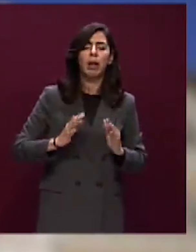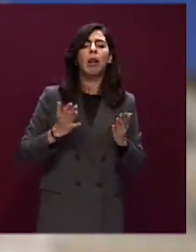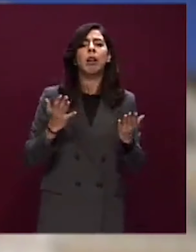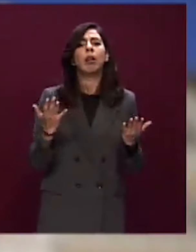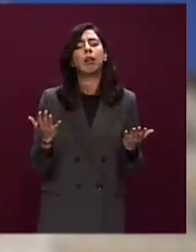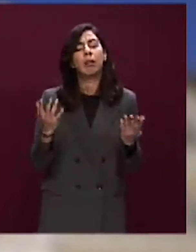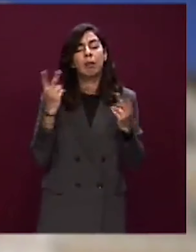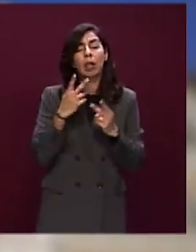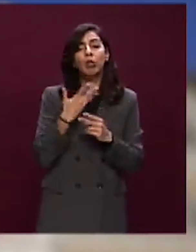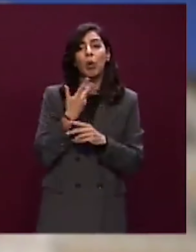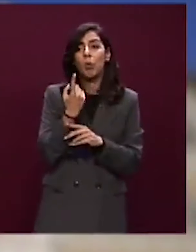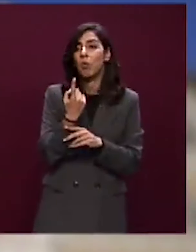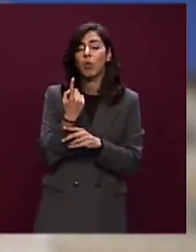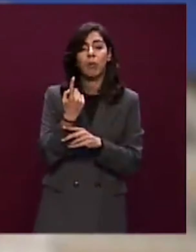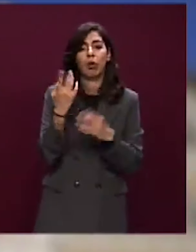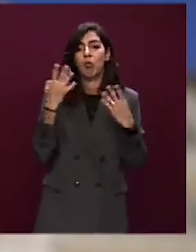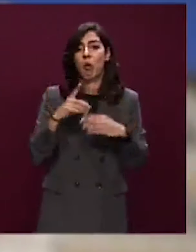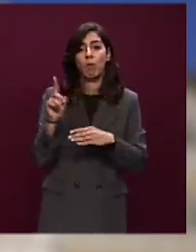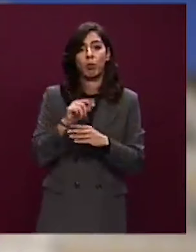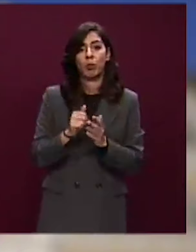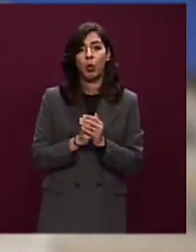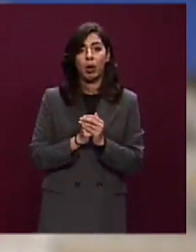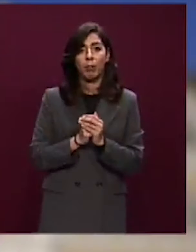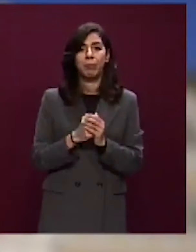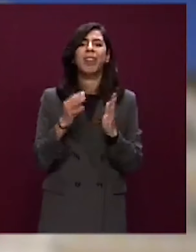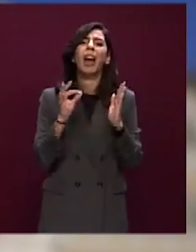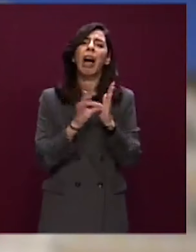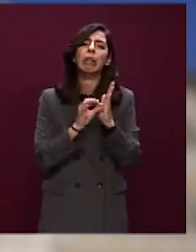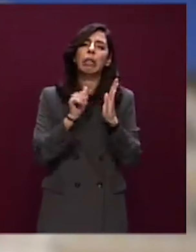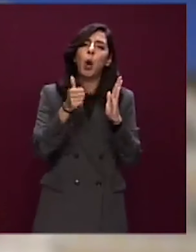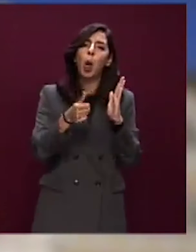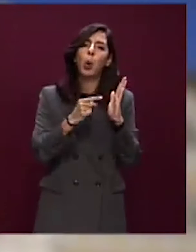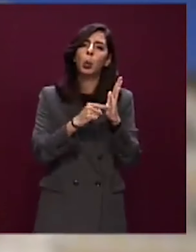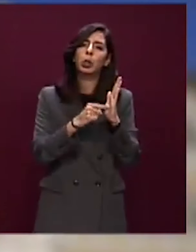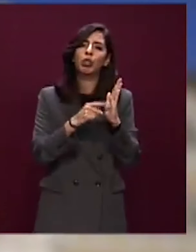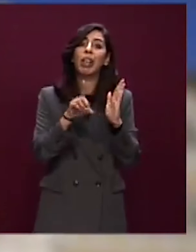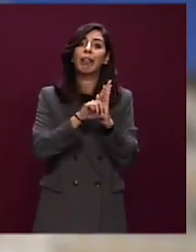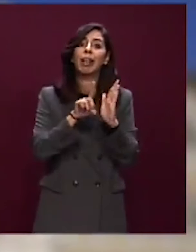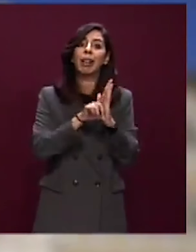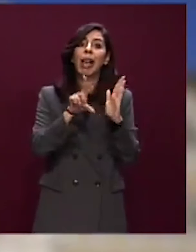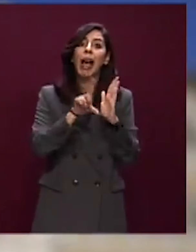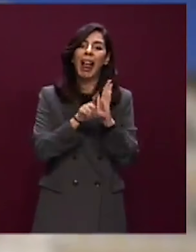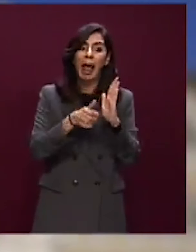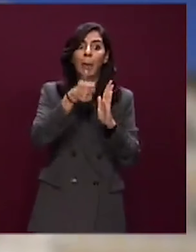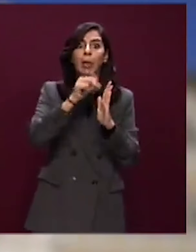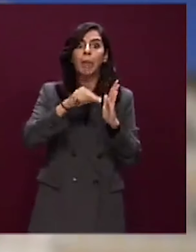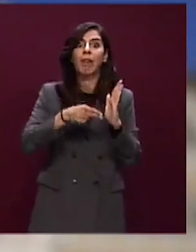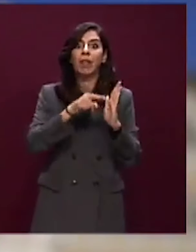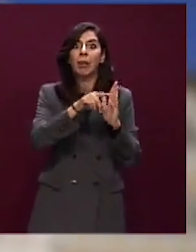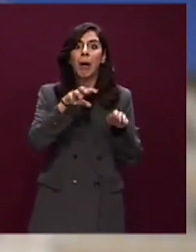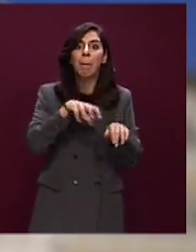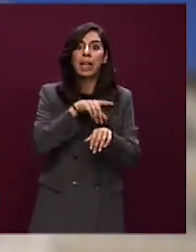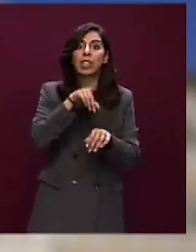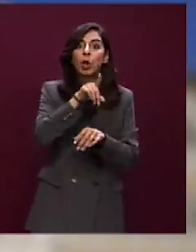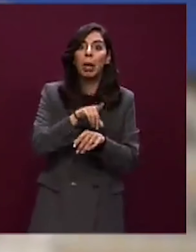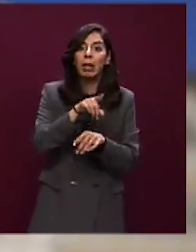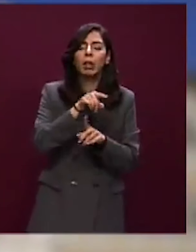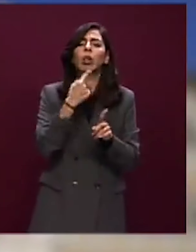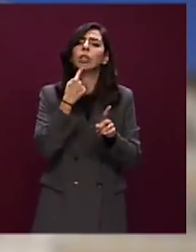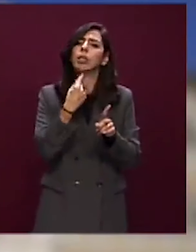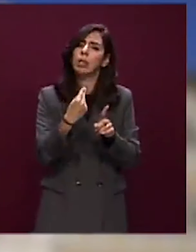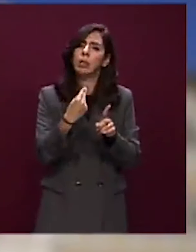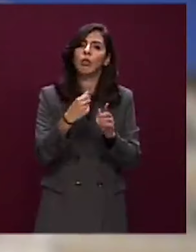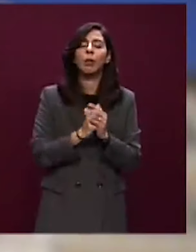Si chiama articolo 11. Nell'articolo 11, il DDL a prima firma Piantedosi dice che non sarà più un